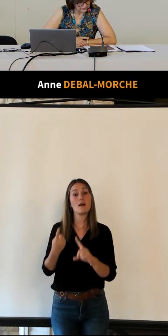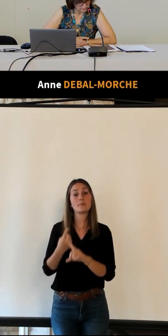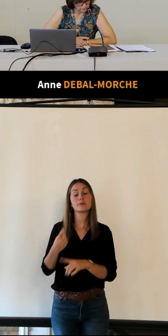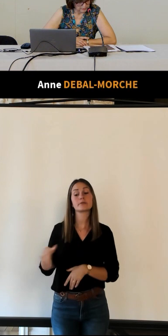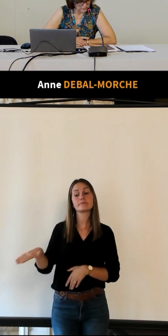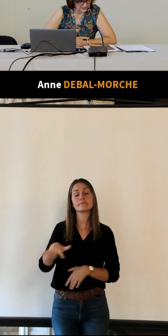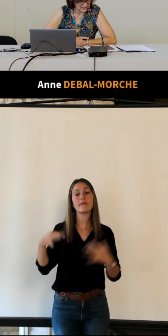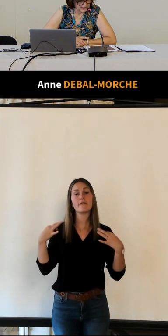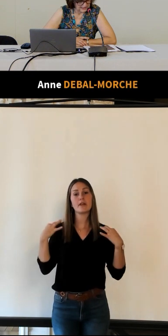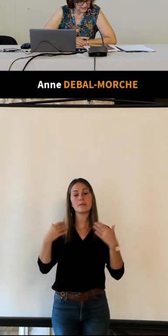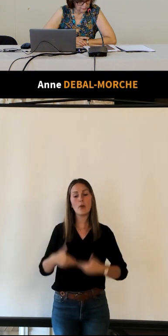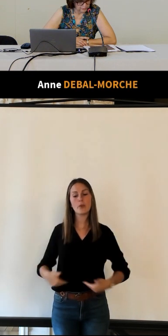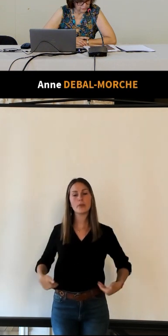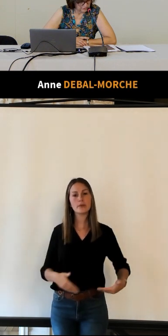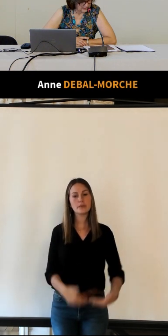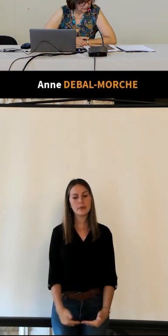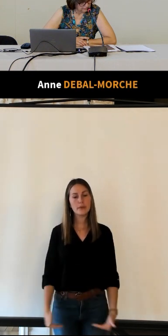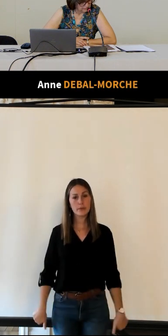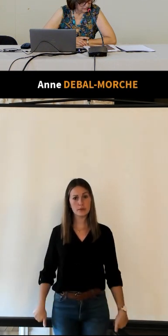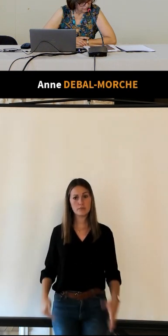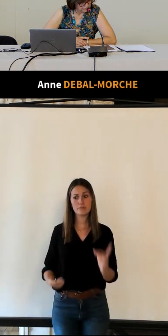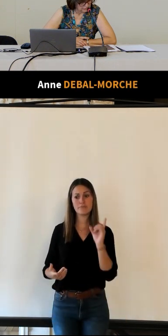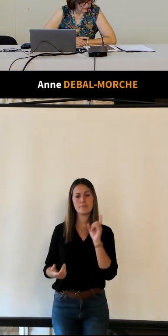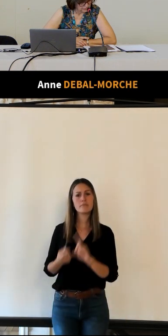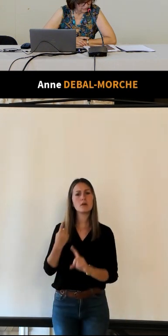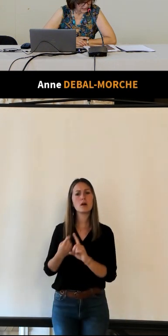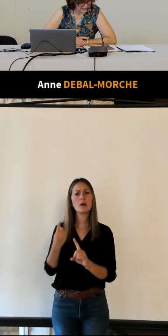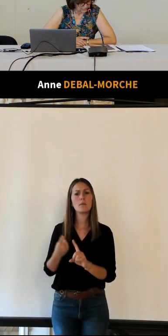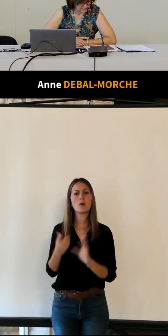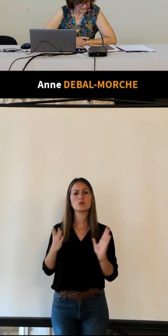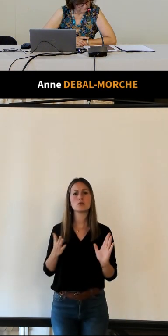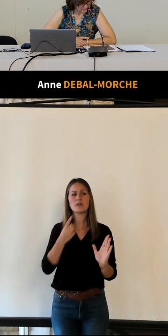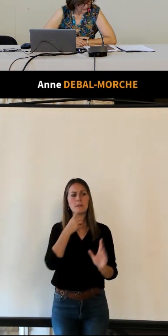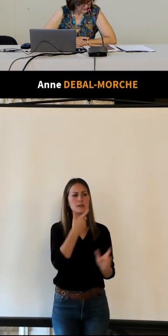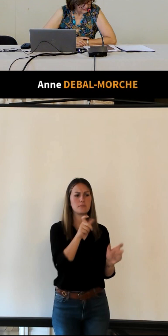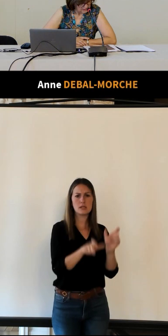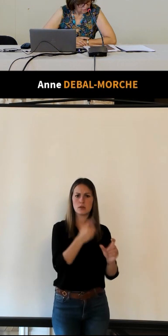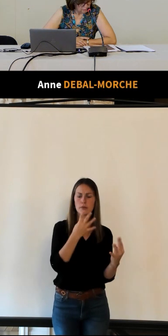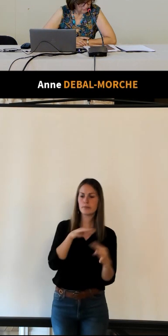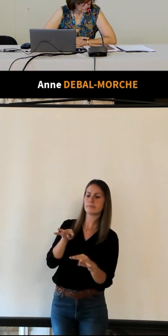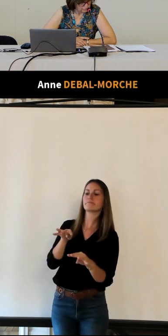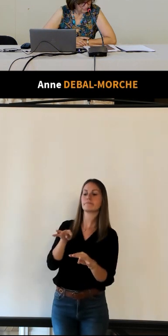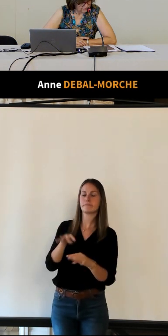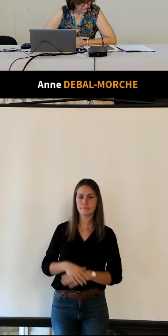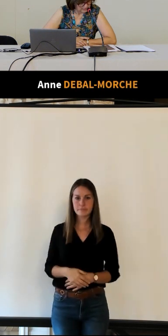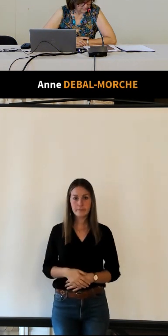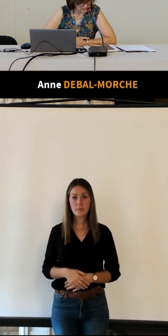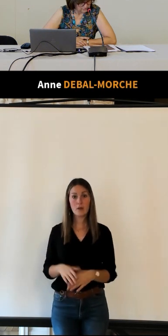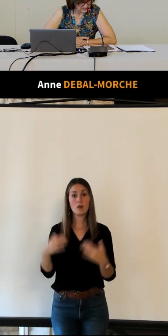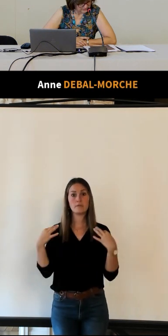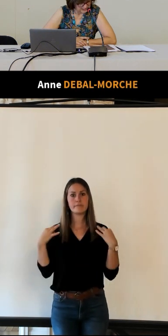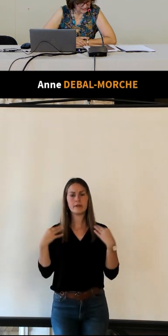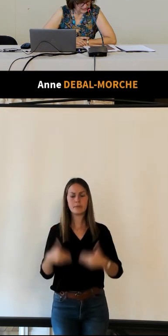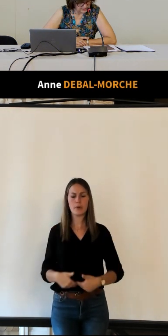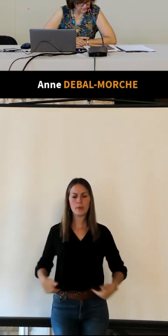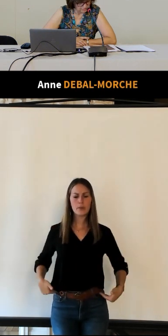uniformes sont portés est le plus sûr garant de l'attention qui leur sera accordée le port de l'uniforme est plein de